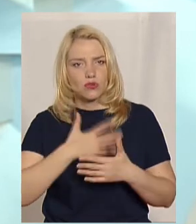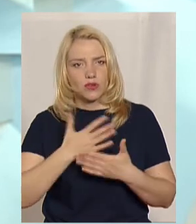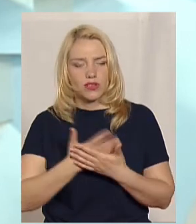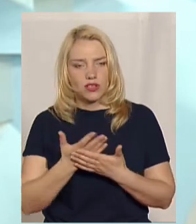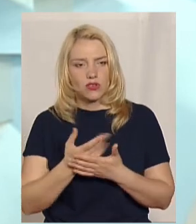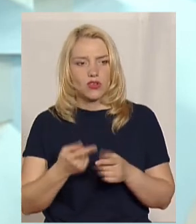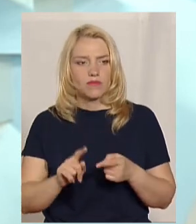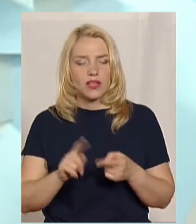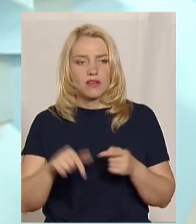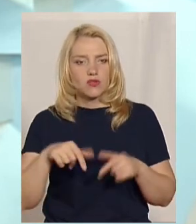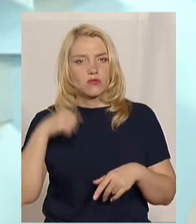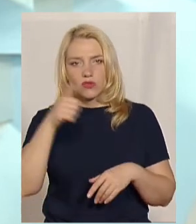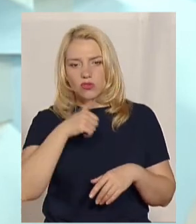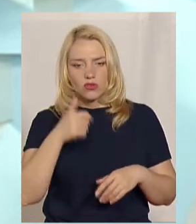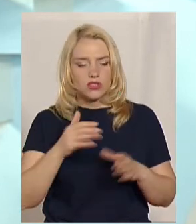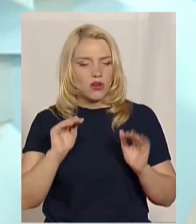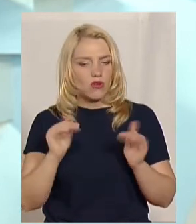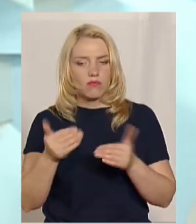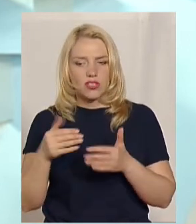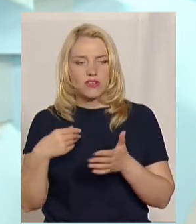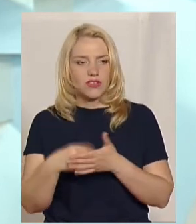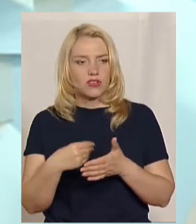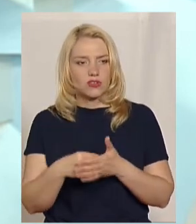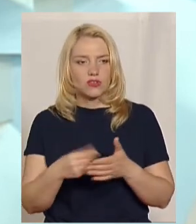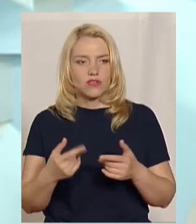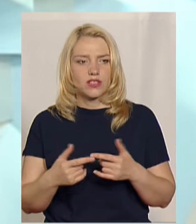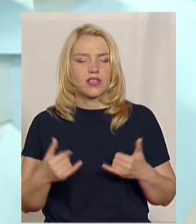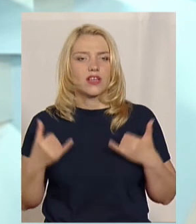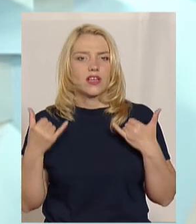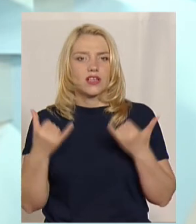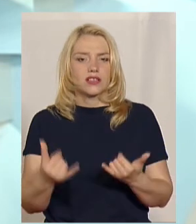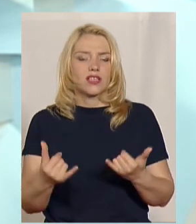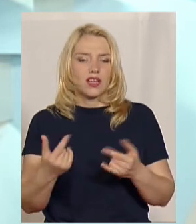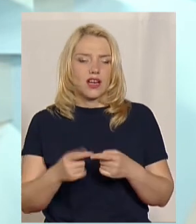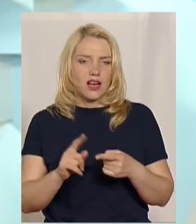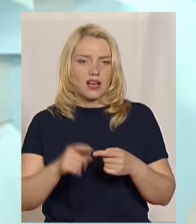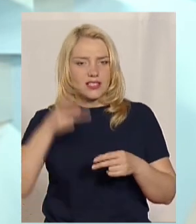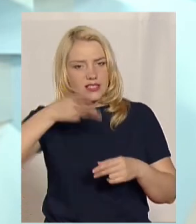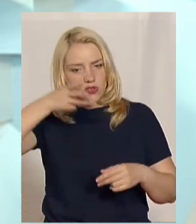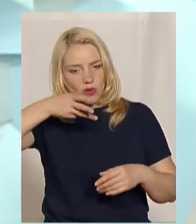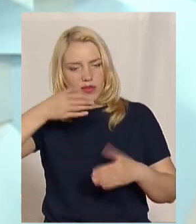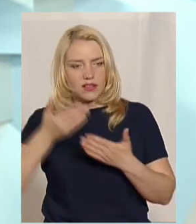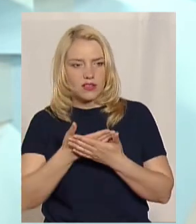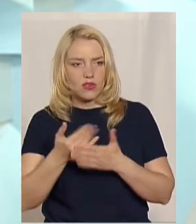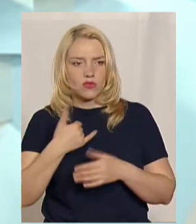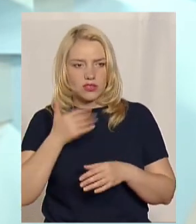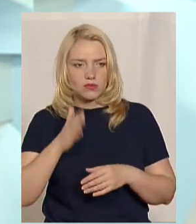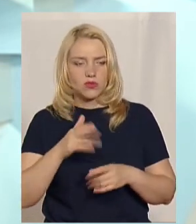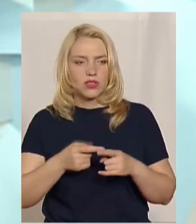Цього року дуже обмежили фінансування. Обмежили страшне. І в нас буде в прокаті фільм